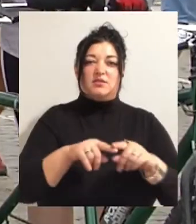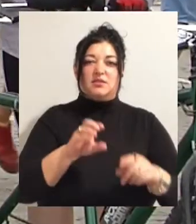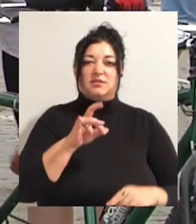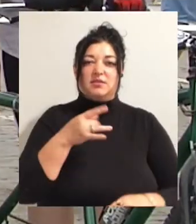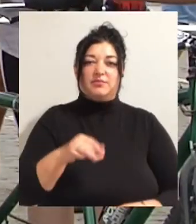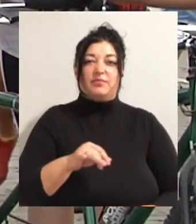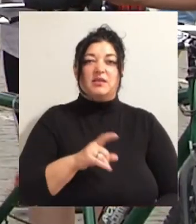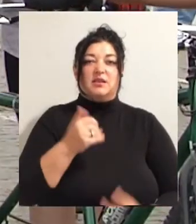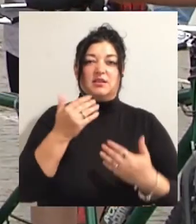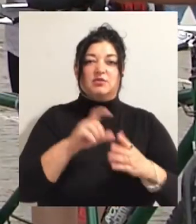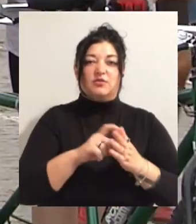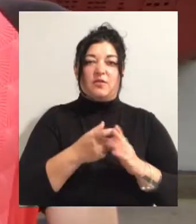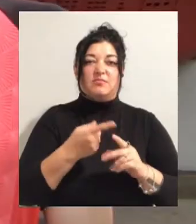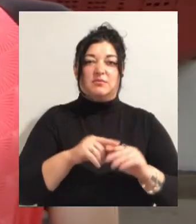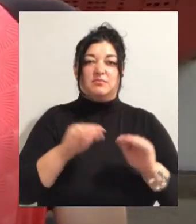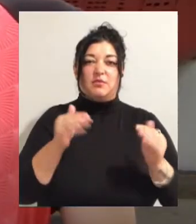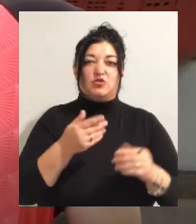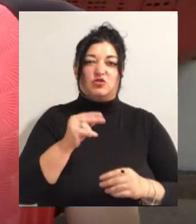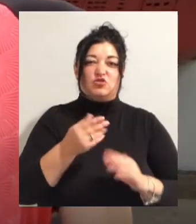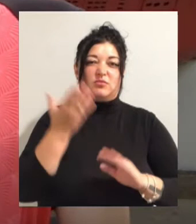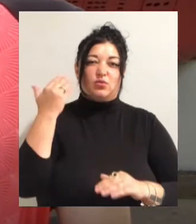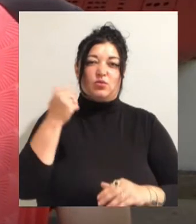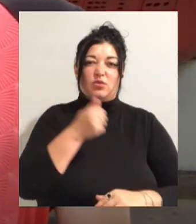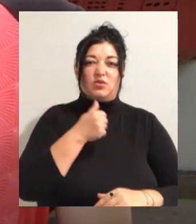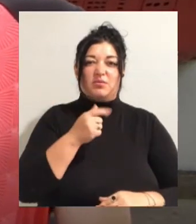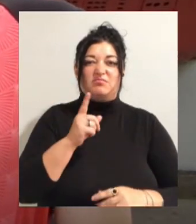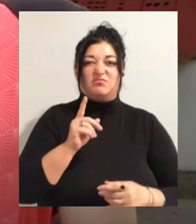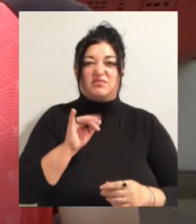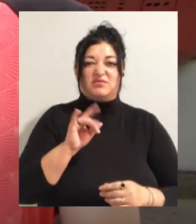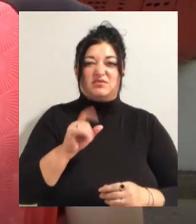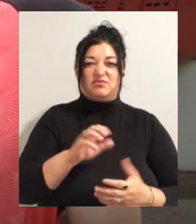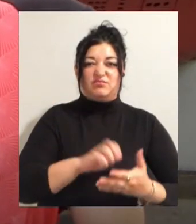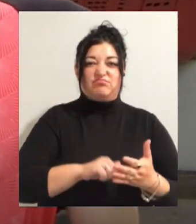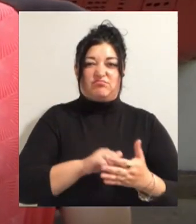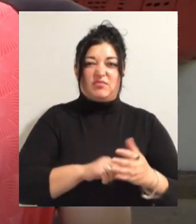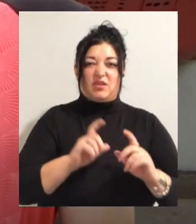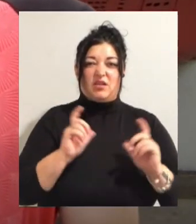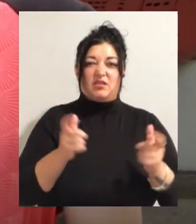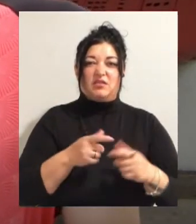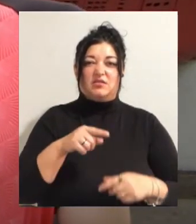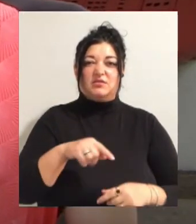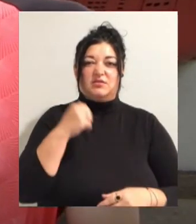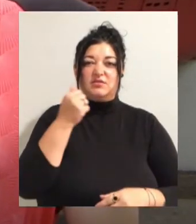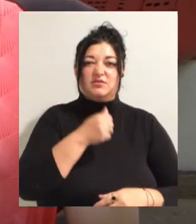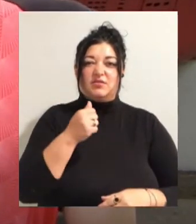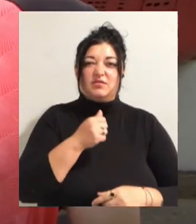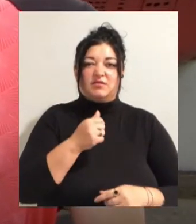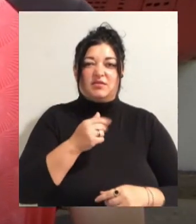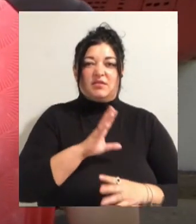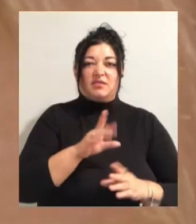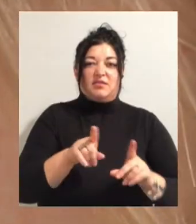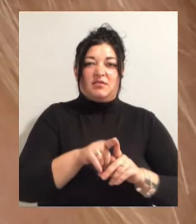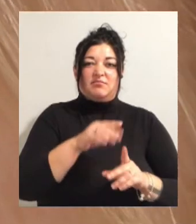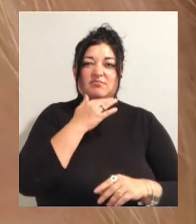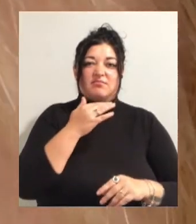менше, ніж минулі роки – через карантин. Цьогорічні обставини не дозволяють зробити чогось більш масштабного. Ми вирішили зробити невеличке по Одеській